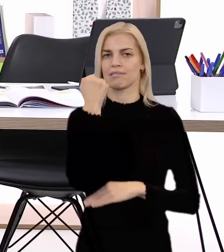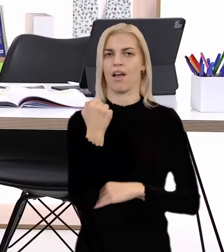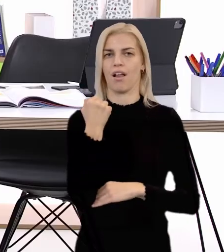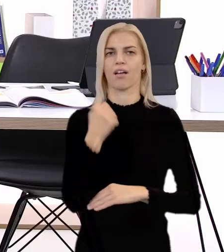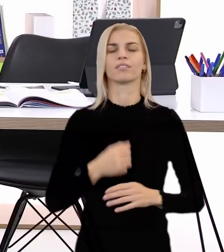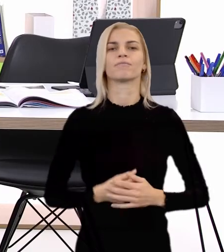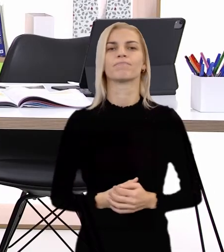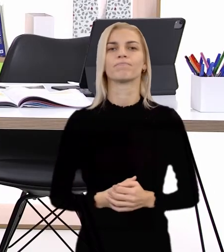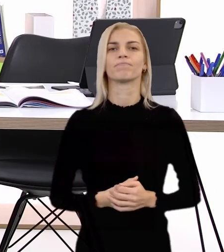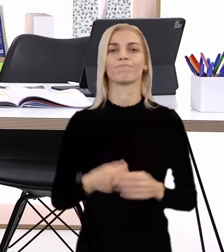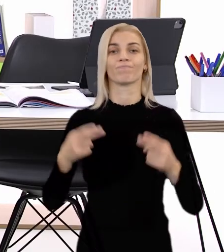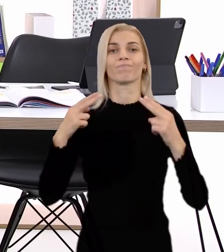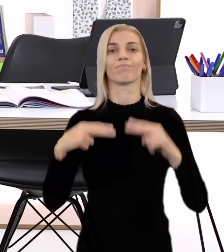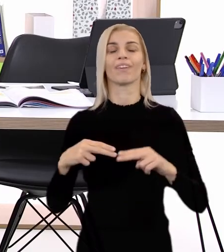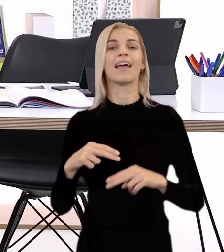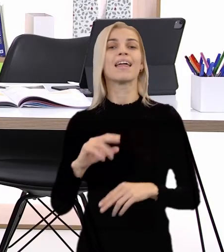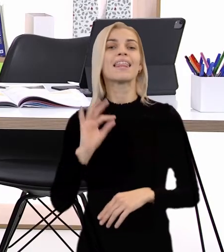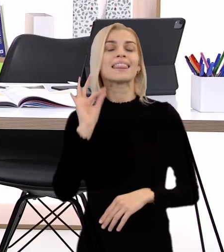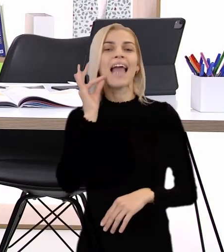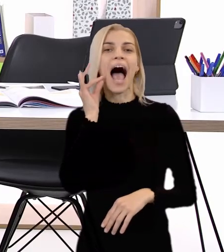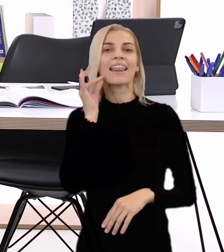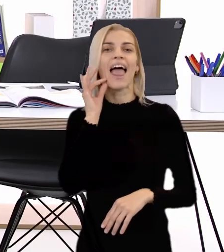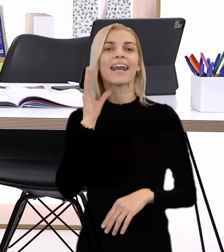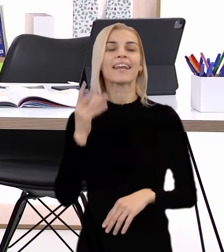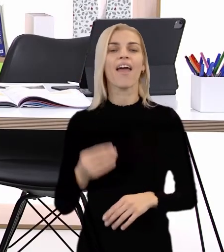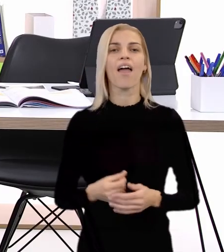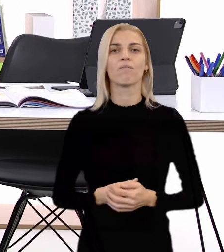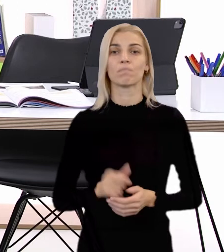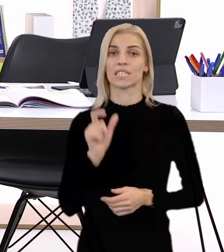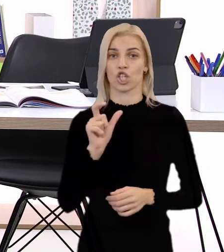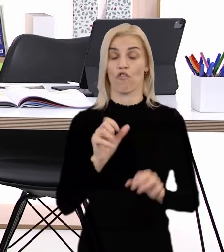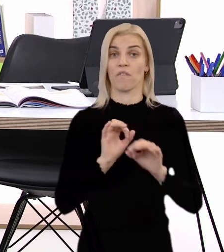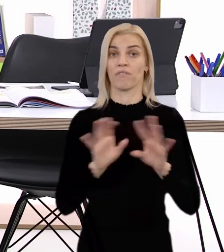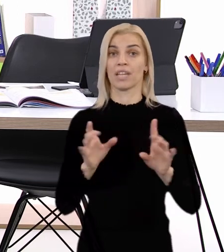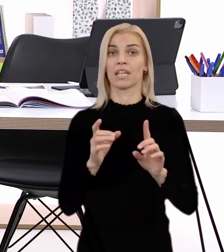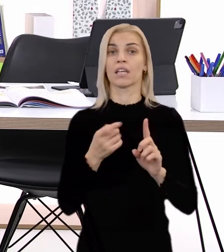Čo slovo nádherne? Dokážeme toto slovo odvodiť?